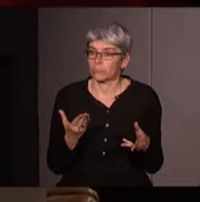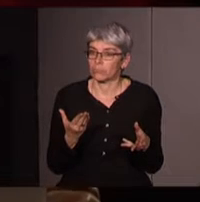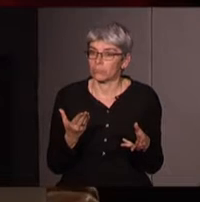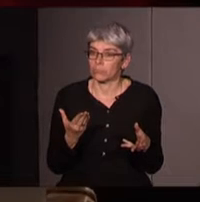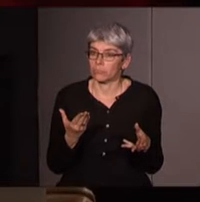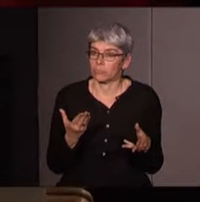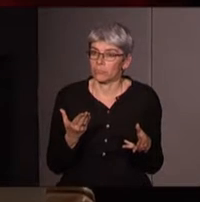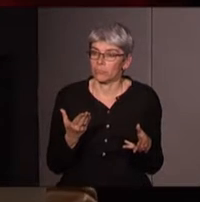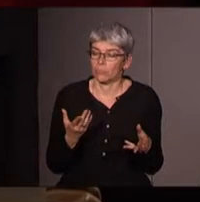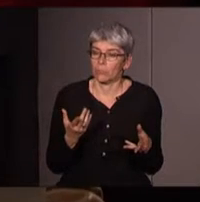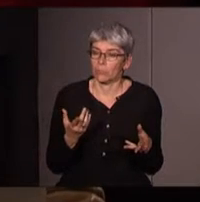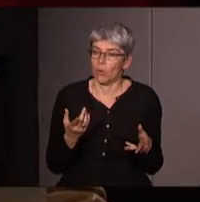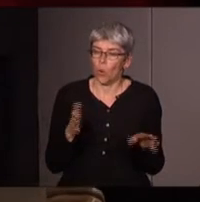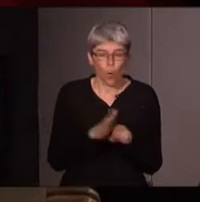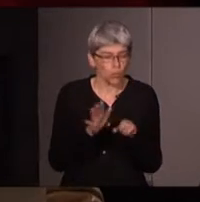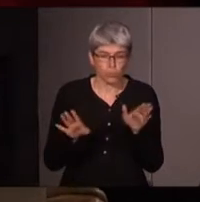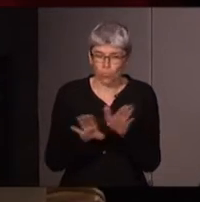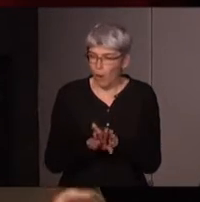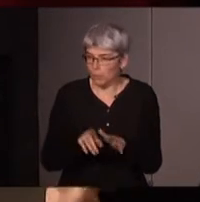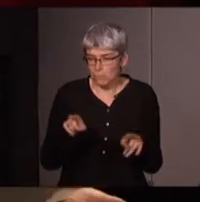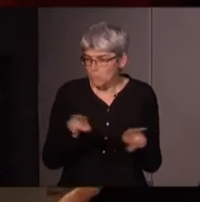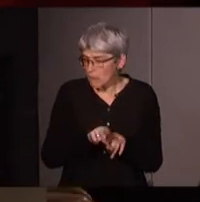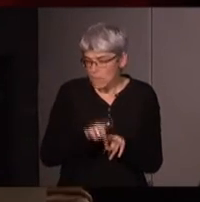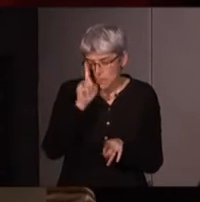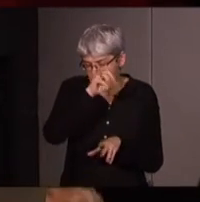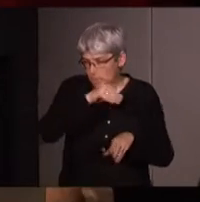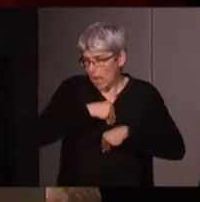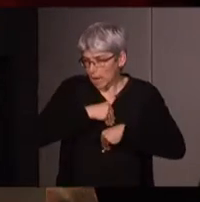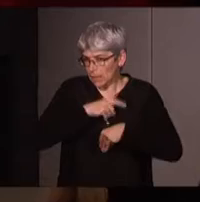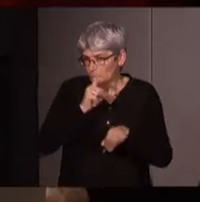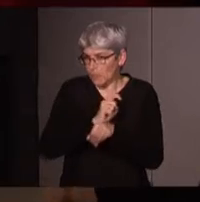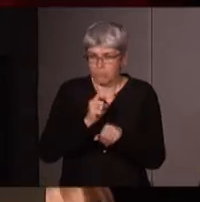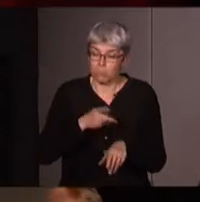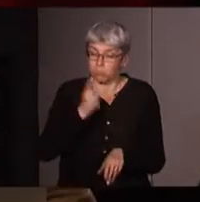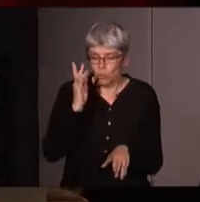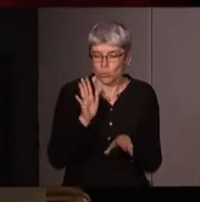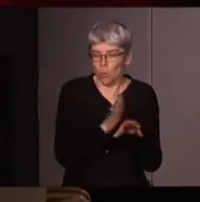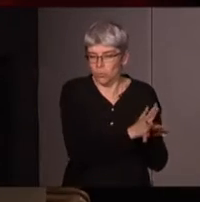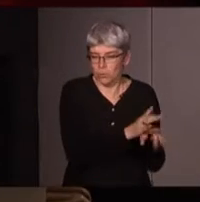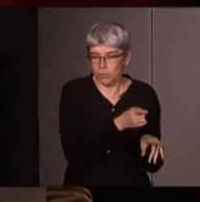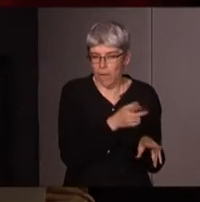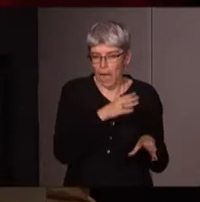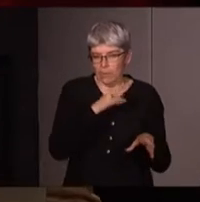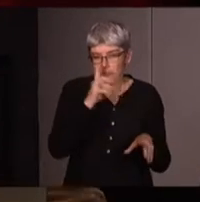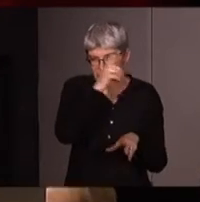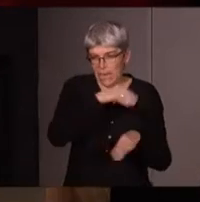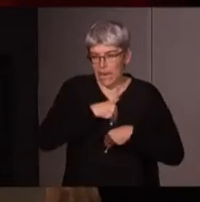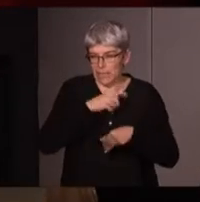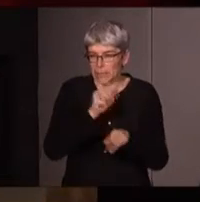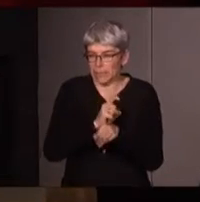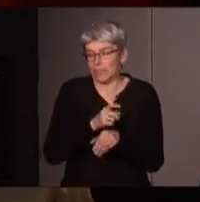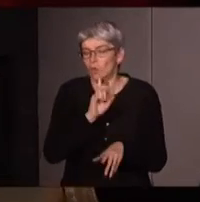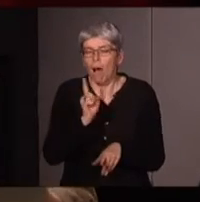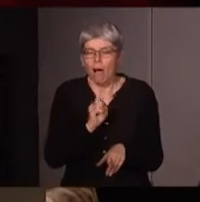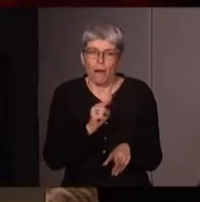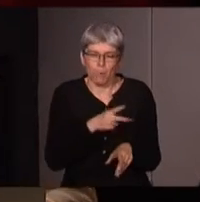l'échiquier politique à gauche comme à droite c'est ce que je voulais dire et surtout à gauche enfin surtout à gauche c'est plus grave quand c'est à gauche c'est pas que c'est